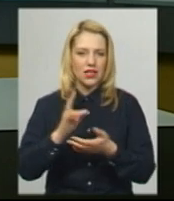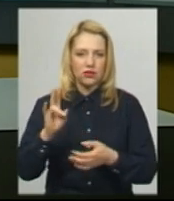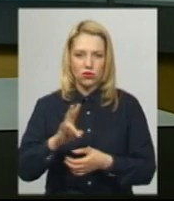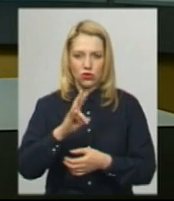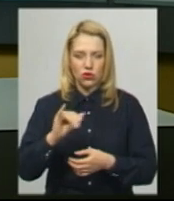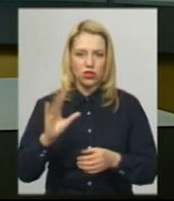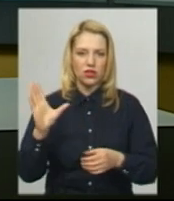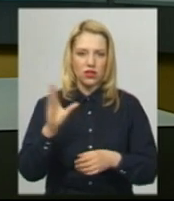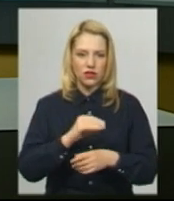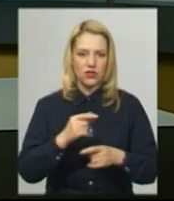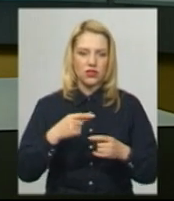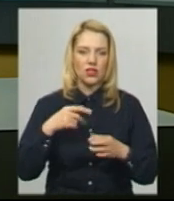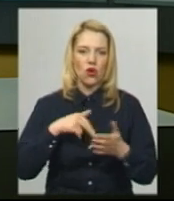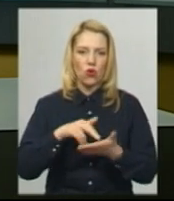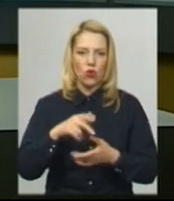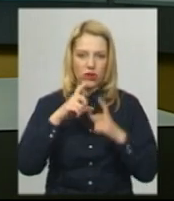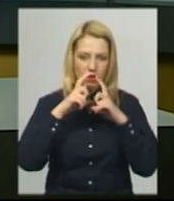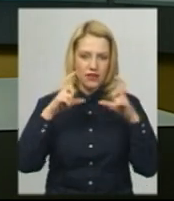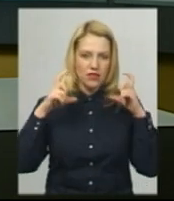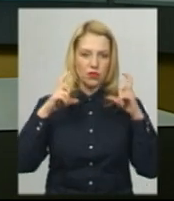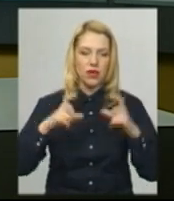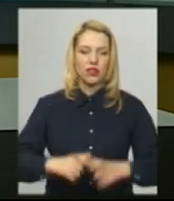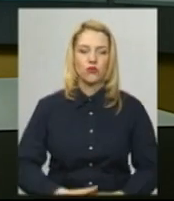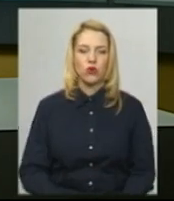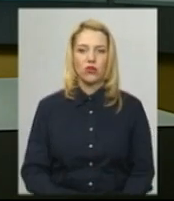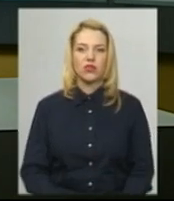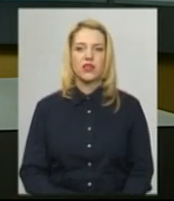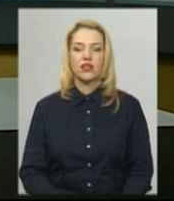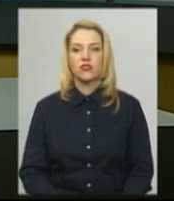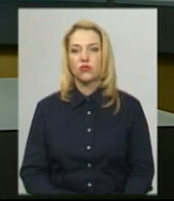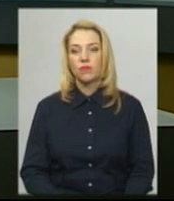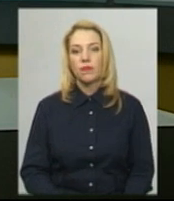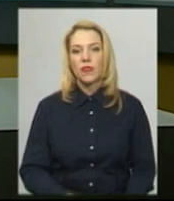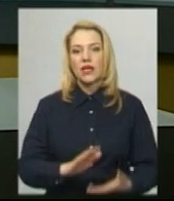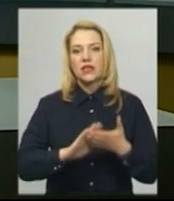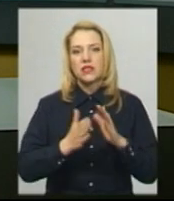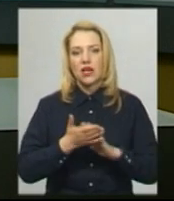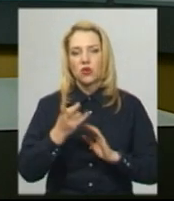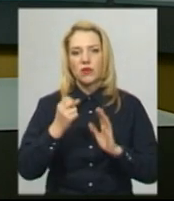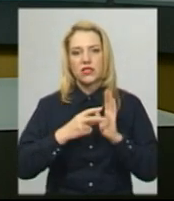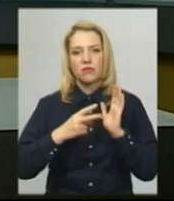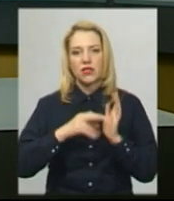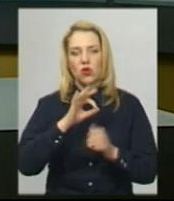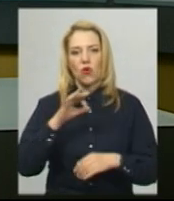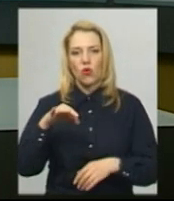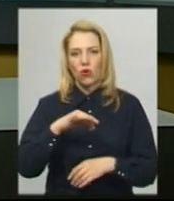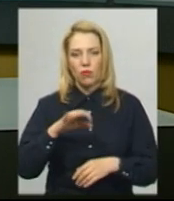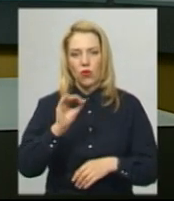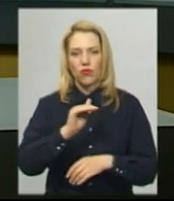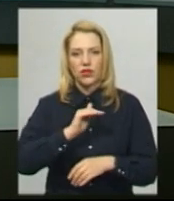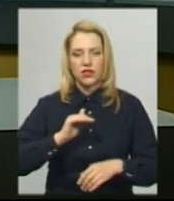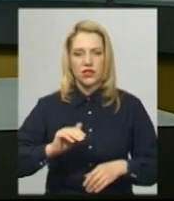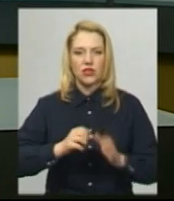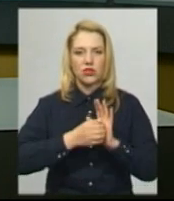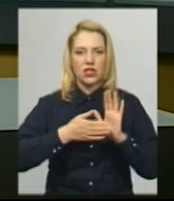ходять у засобах індивідуального захисту. Станом на 17.00 в області офіційно зареєстровано 17